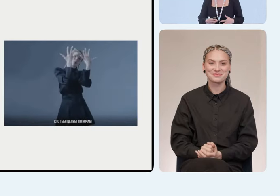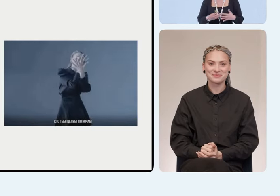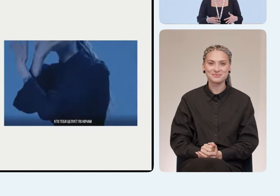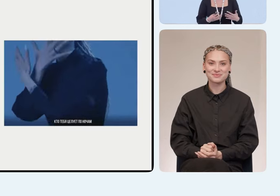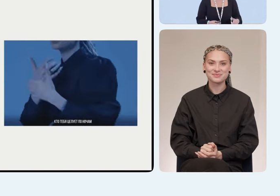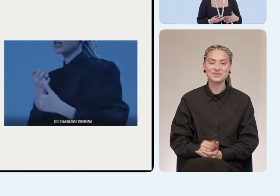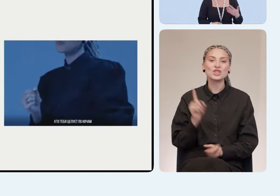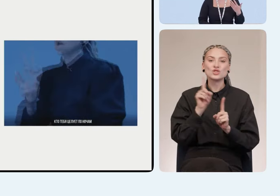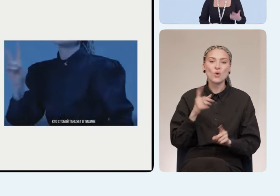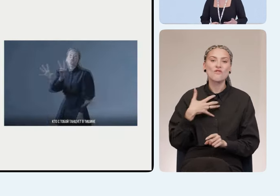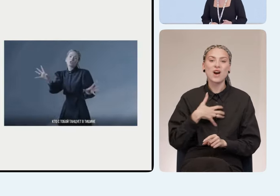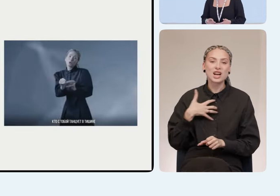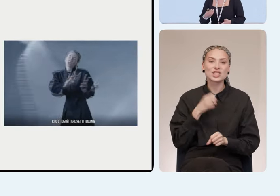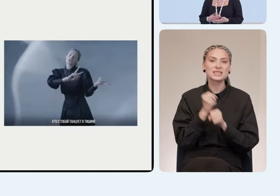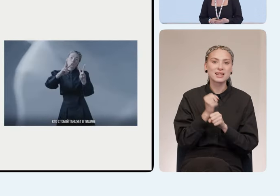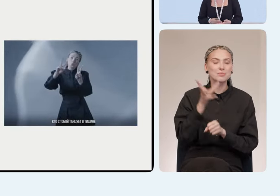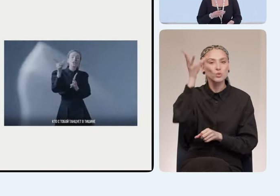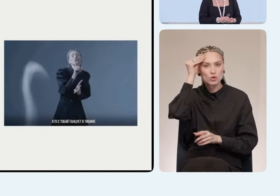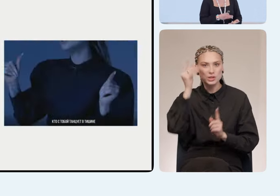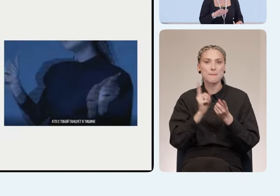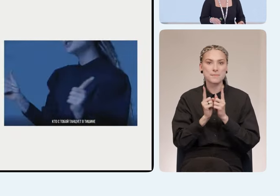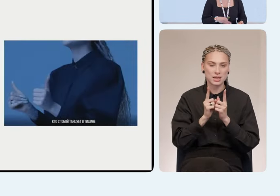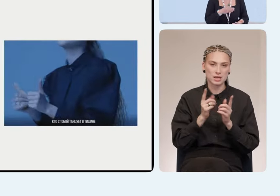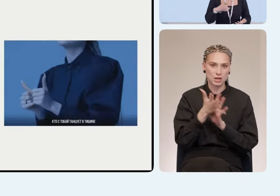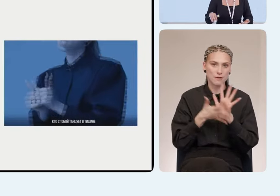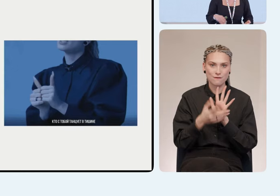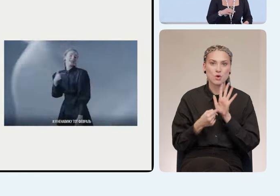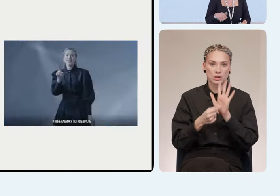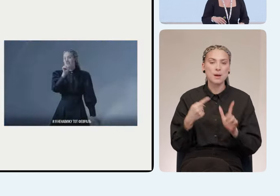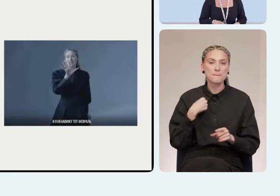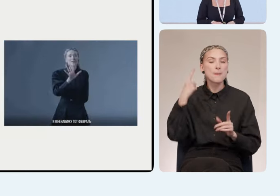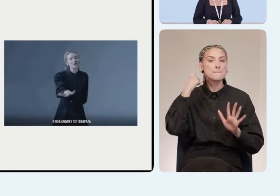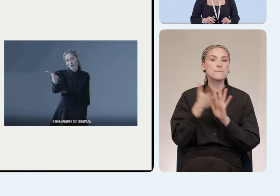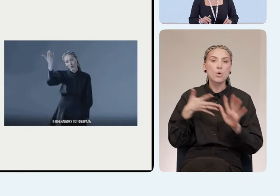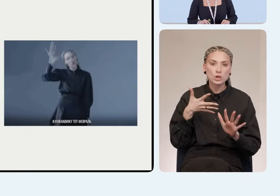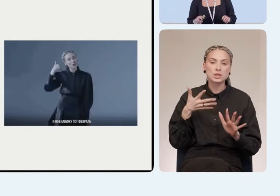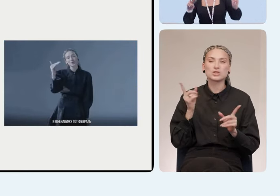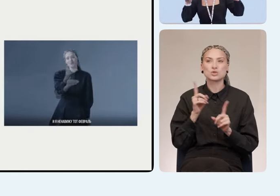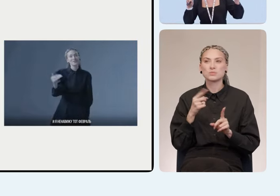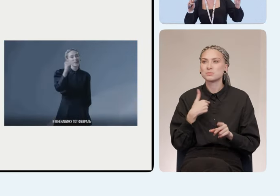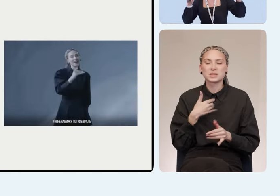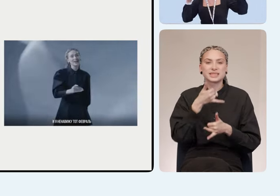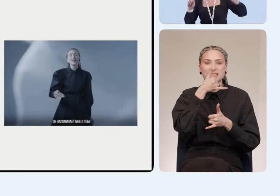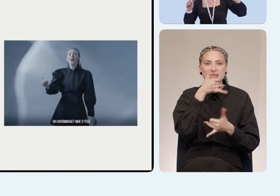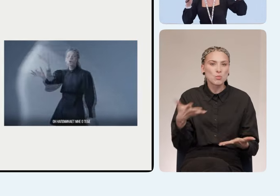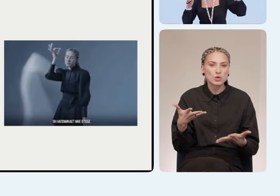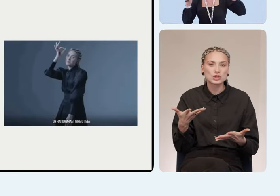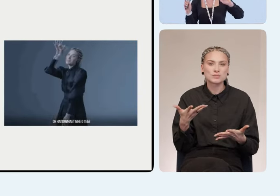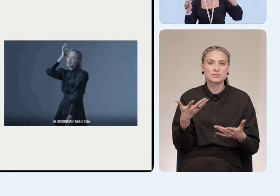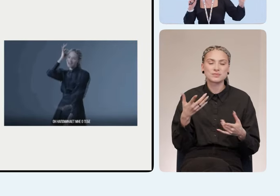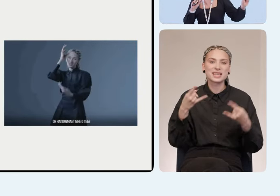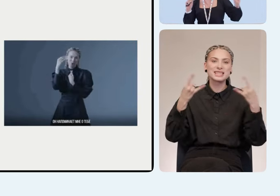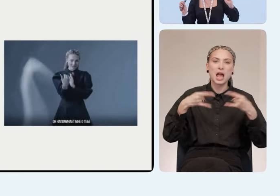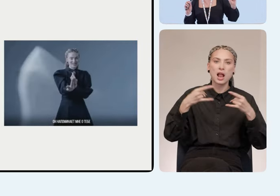Что важно сделать при учете перевода? Во-первых, мы довольно быстро поняли, что мы не справимся, ну, скажем так, классическими теми